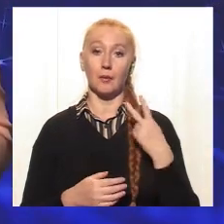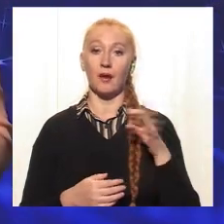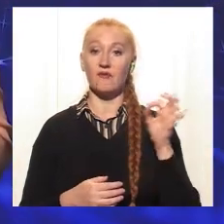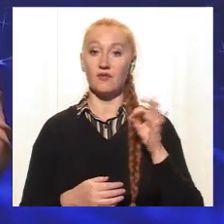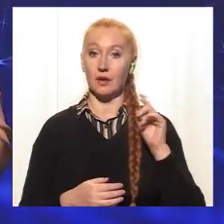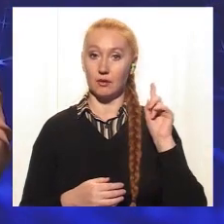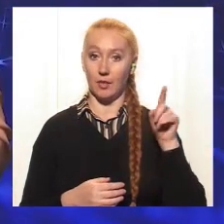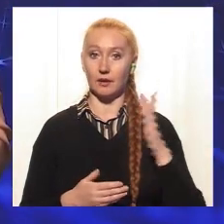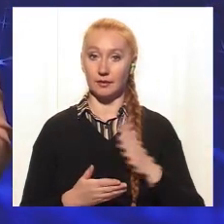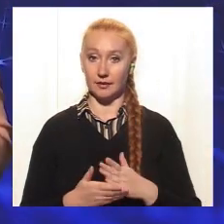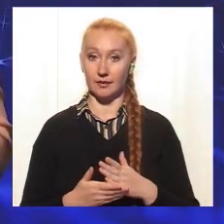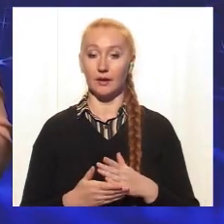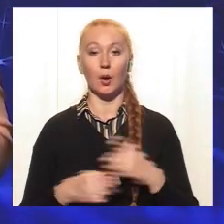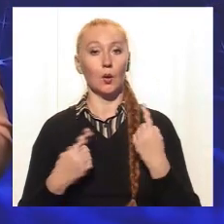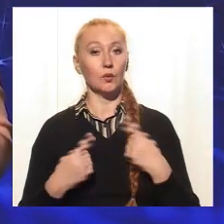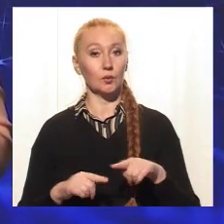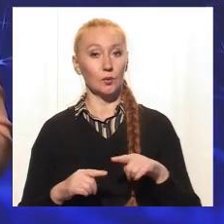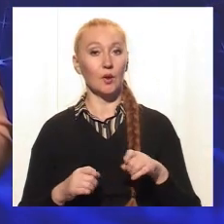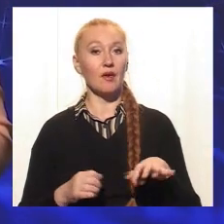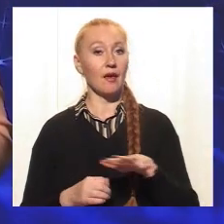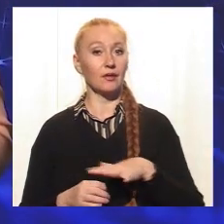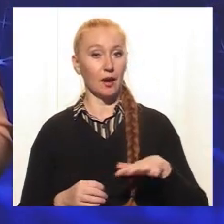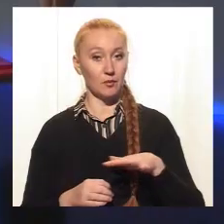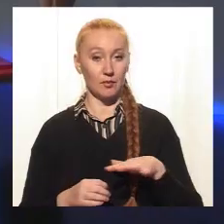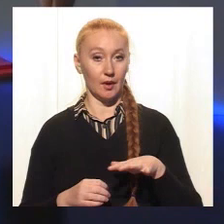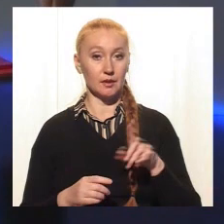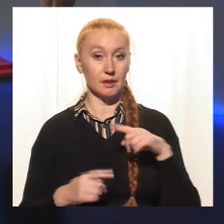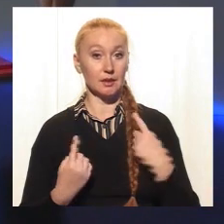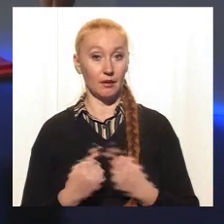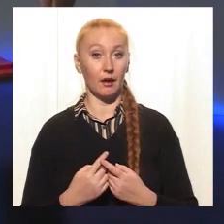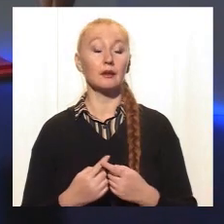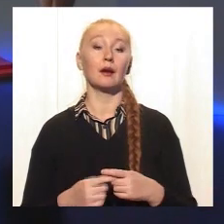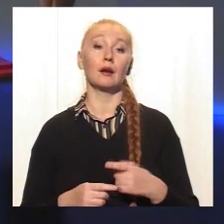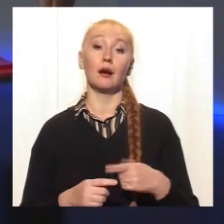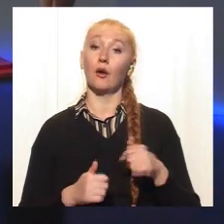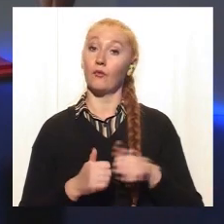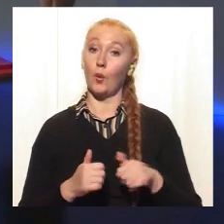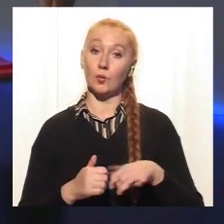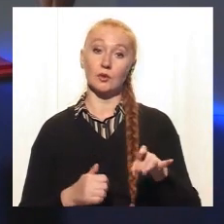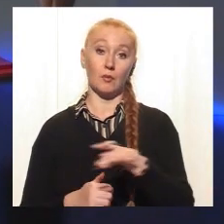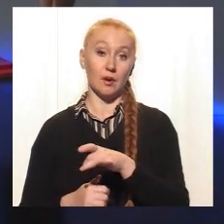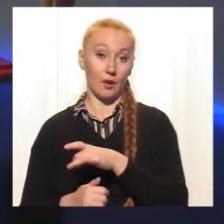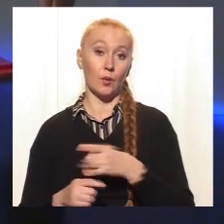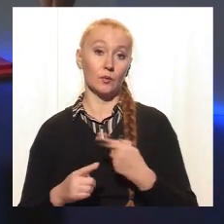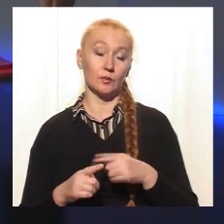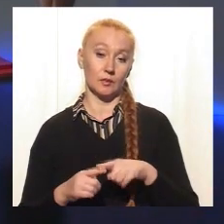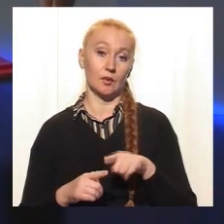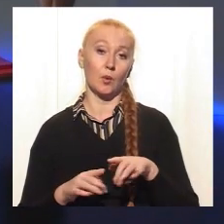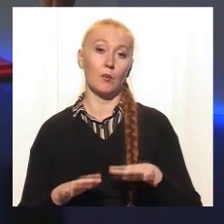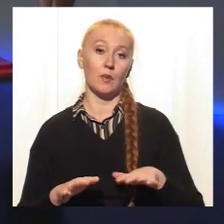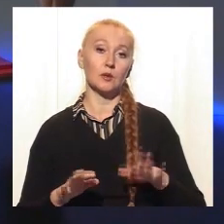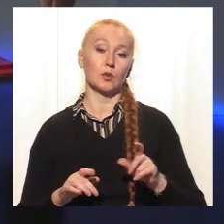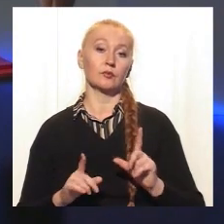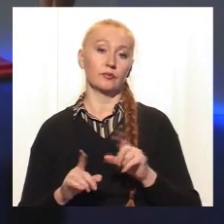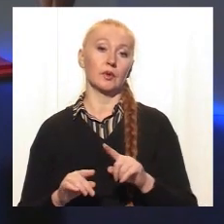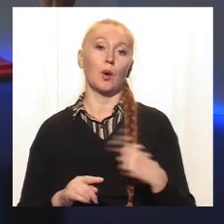у Германії, як бачила у інших європейських странах. Тобто в кожному районі повинен бути такий парк, куди можна виїхати